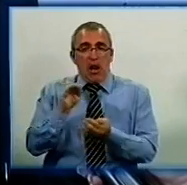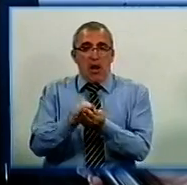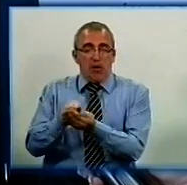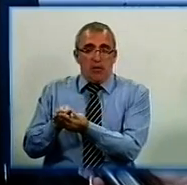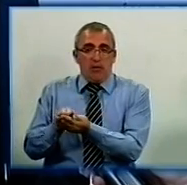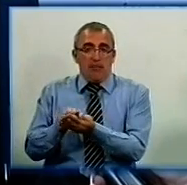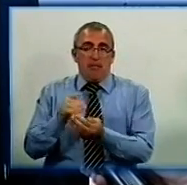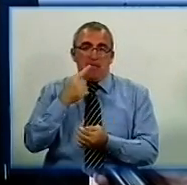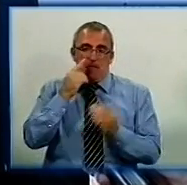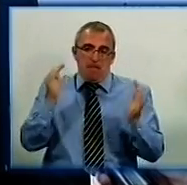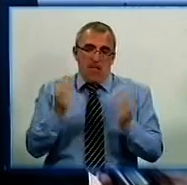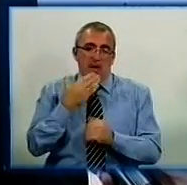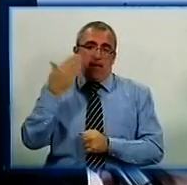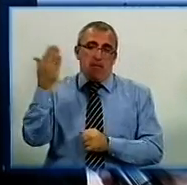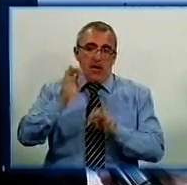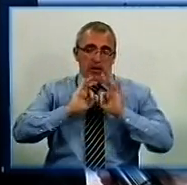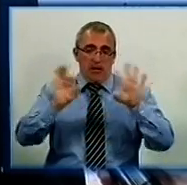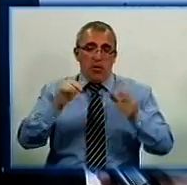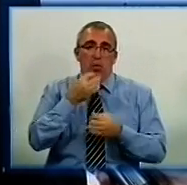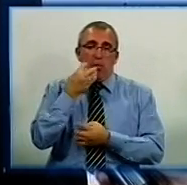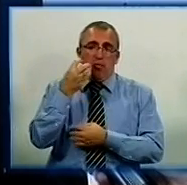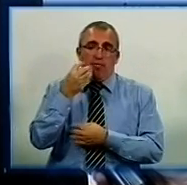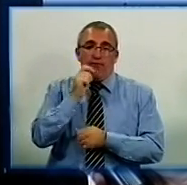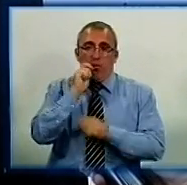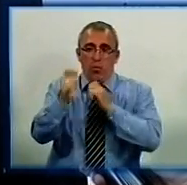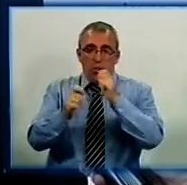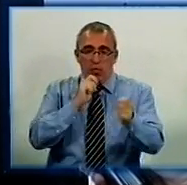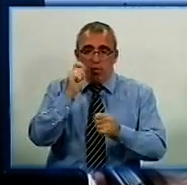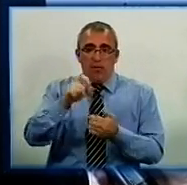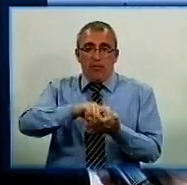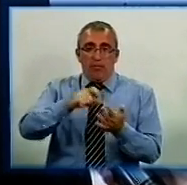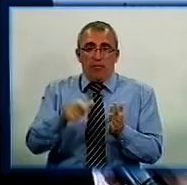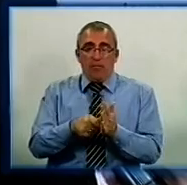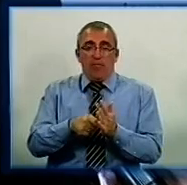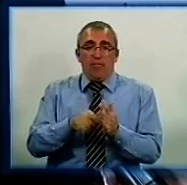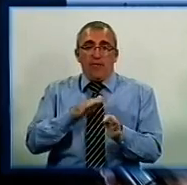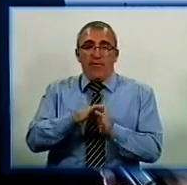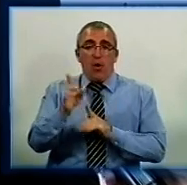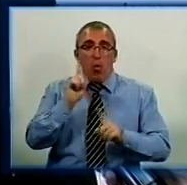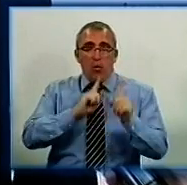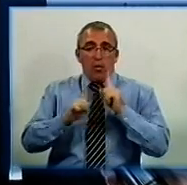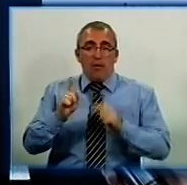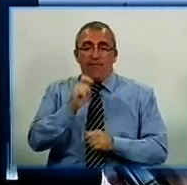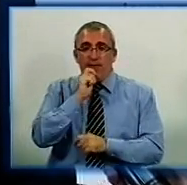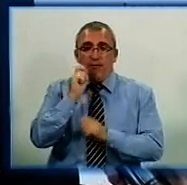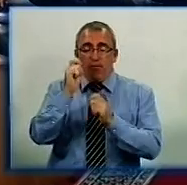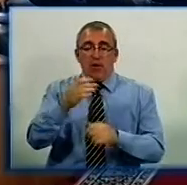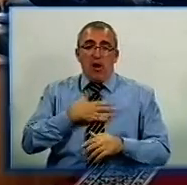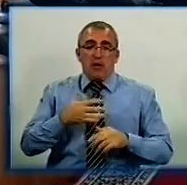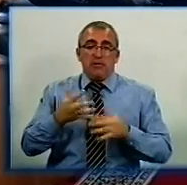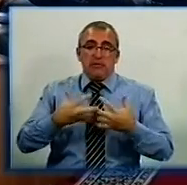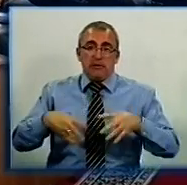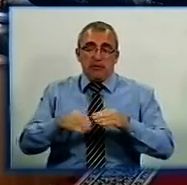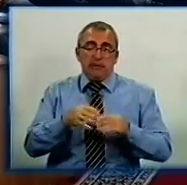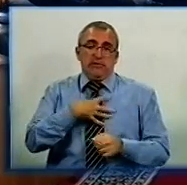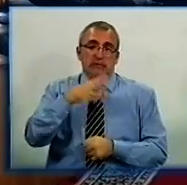невеликим мітингом, з врученням в приміщенні місіонкому відзнак нашим сім'ям,